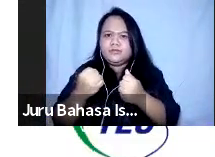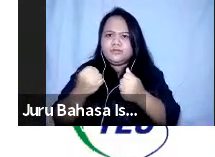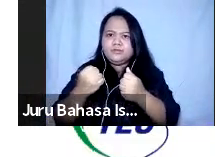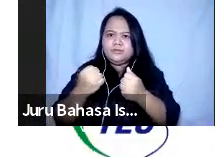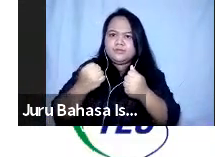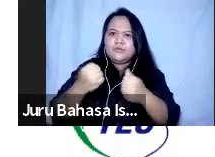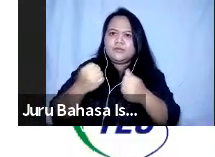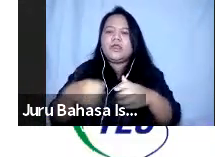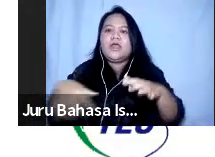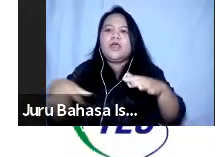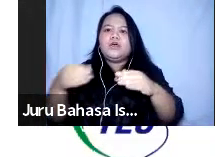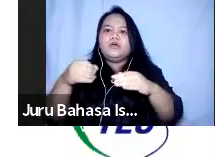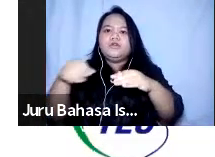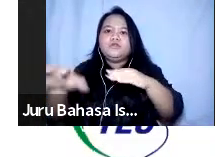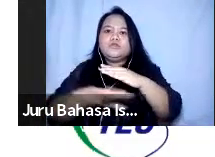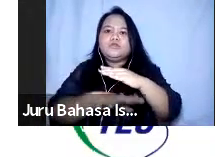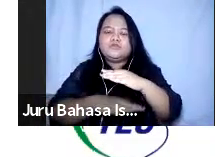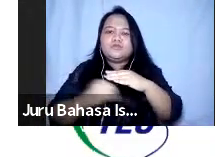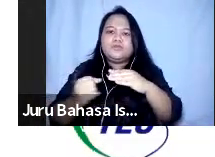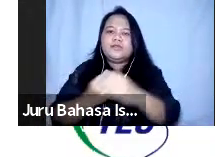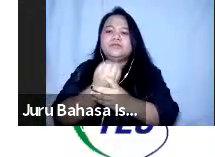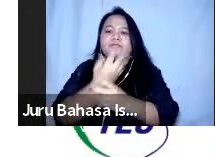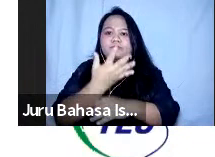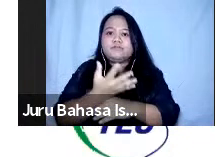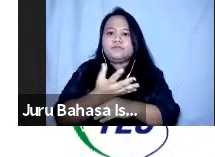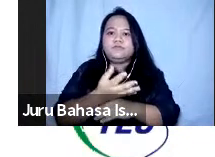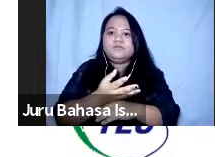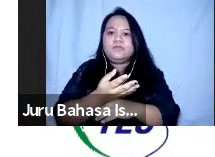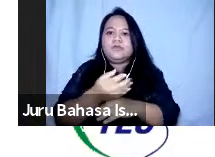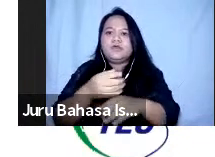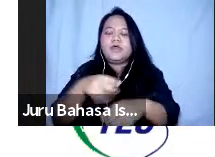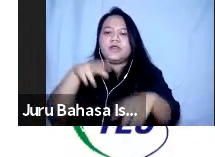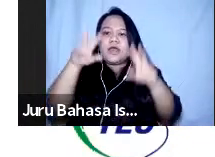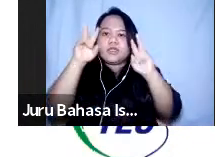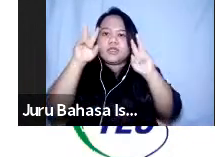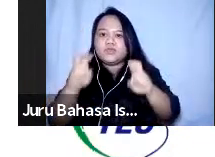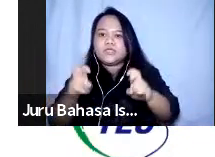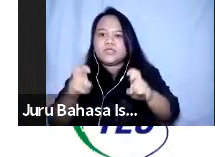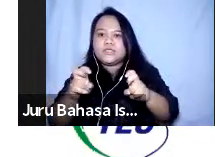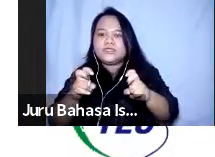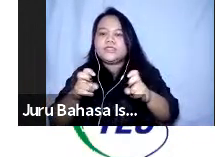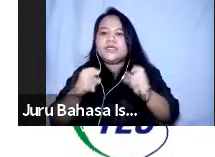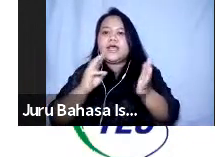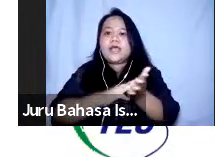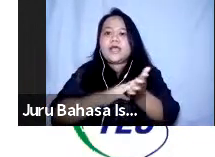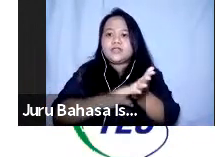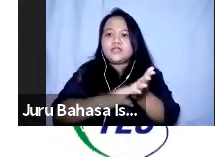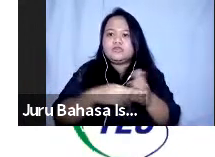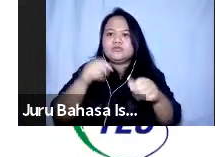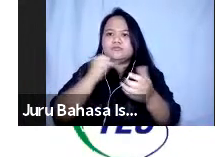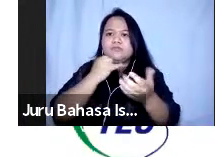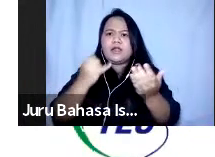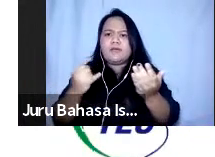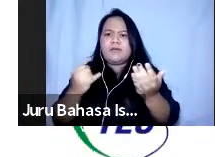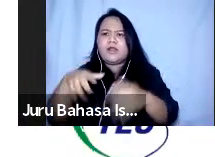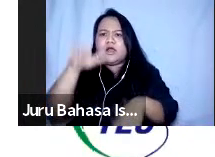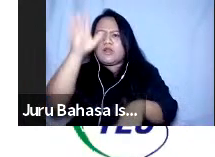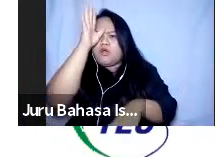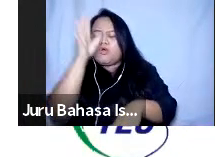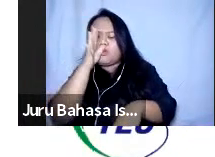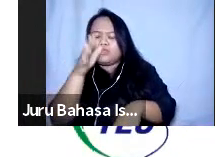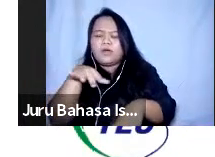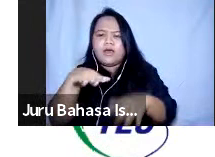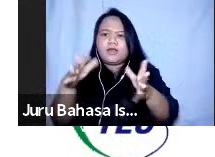sumber dayanya kemudian ada beberapa kasus studi studi-kasus yang menggambarkan bagaimana orang tua dan orang dengan